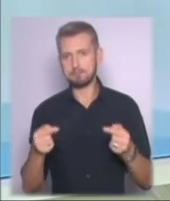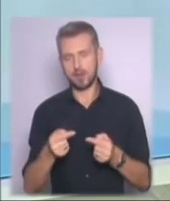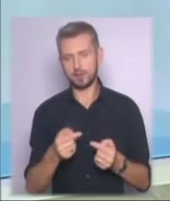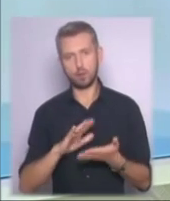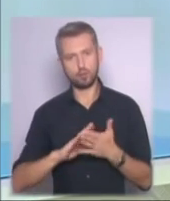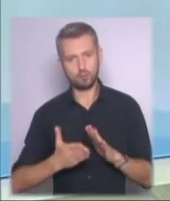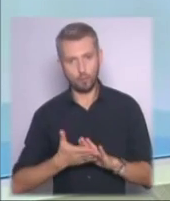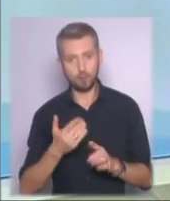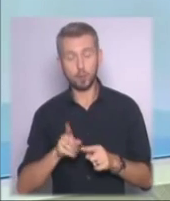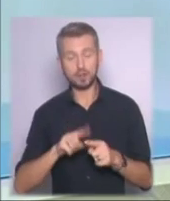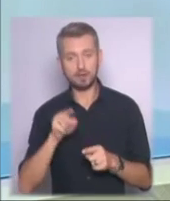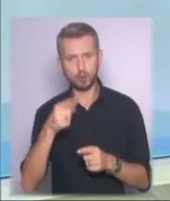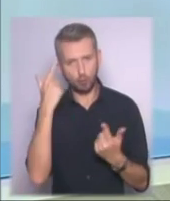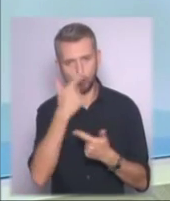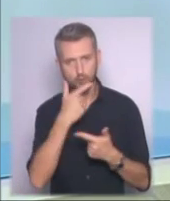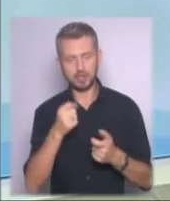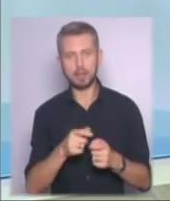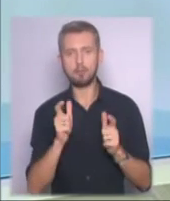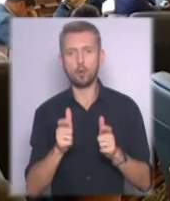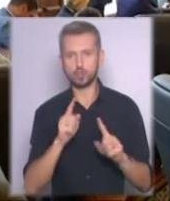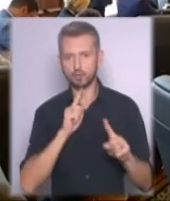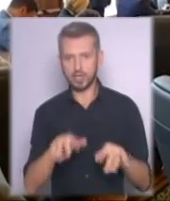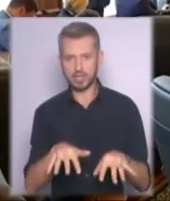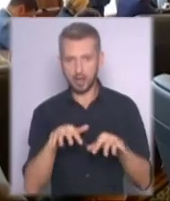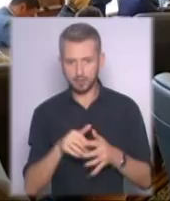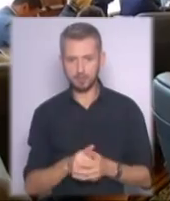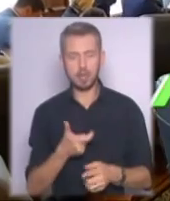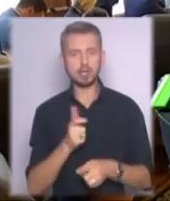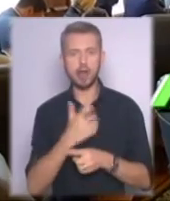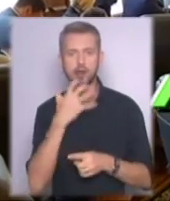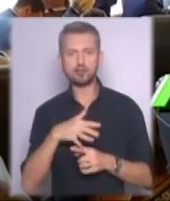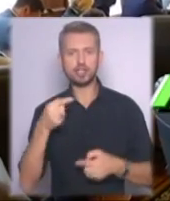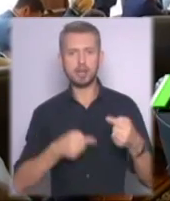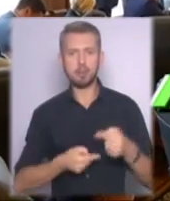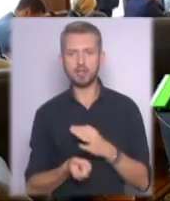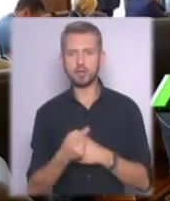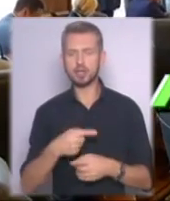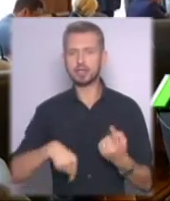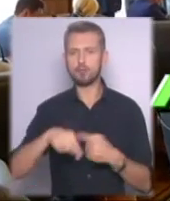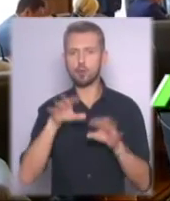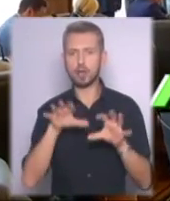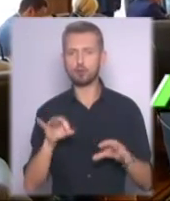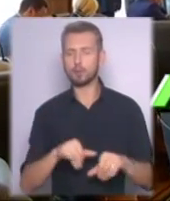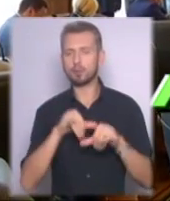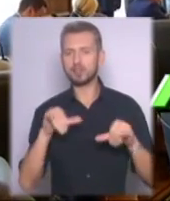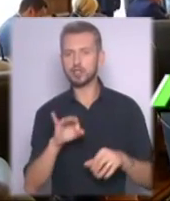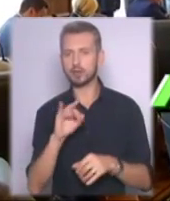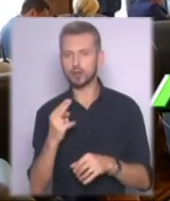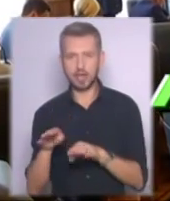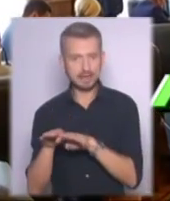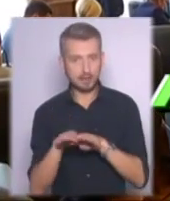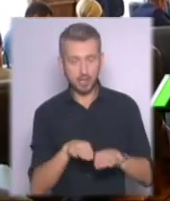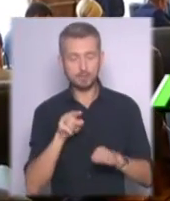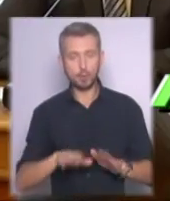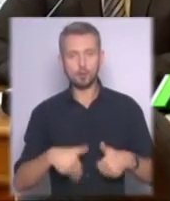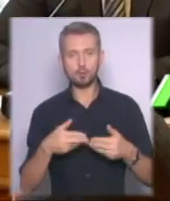вони оголосили на Погоджувальній Раді. Найгарячіші дебати виникли навколо закону про підвищення соціальних стандартів. Його